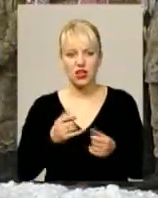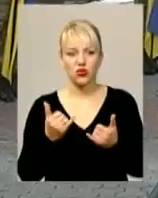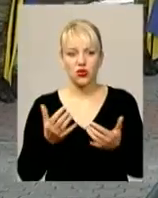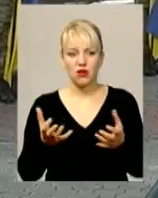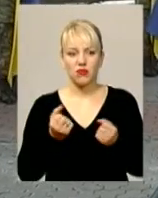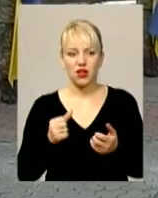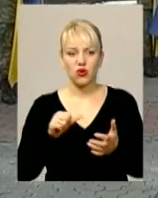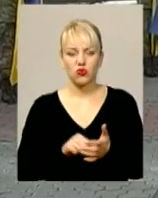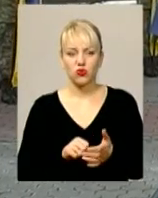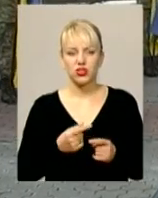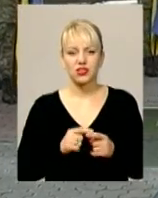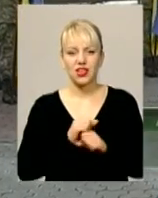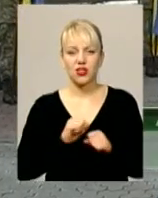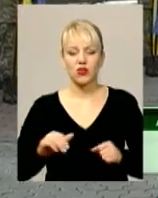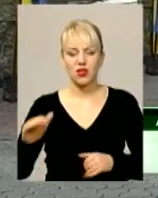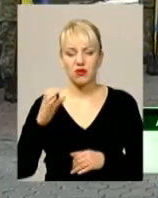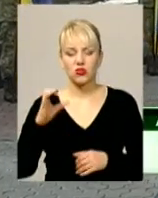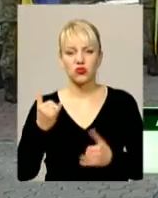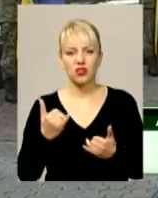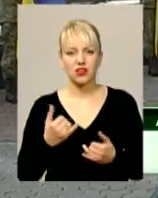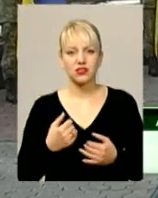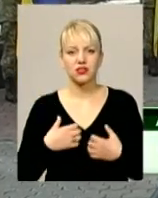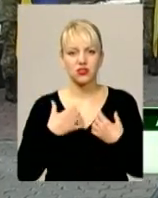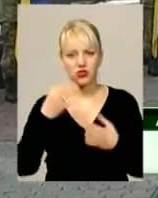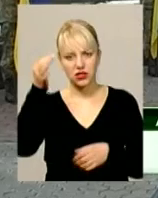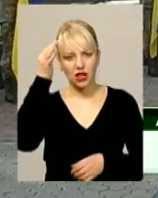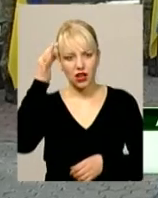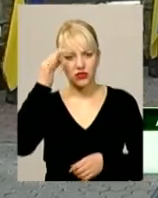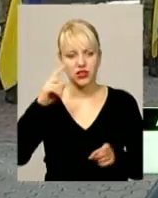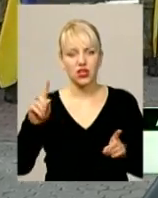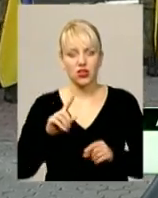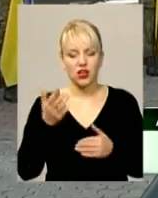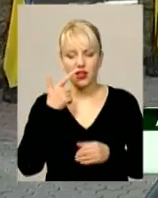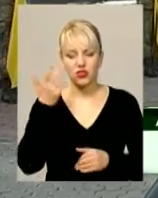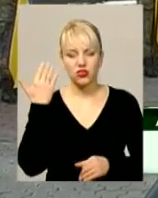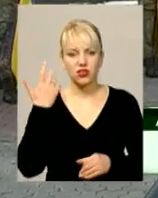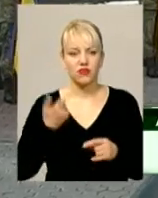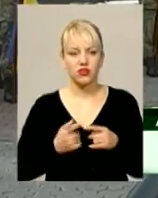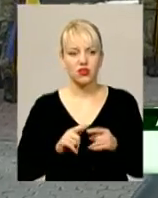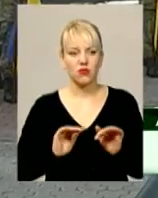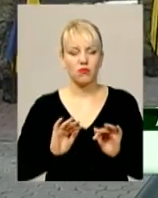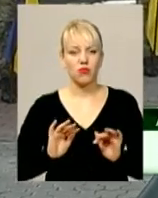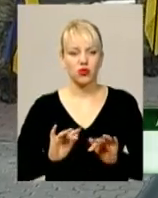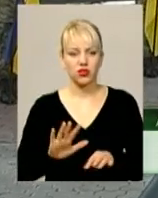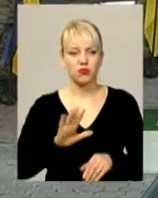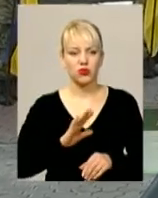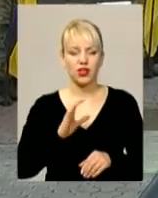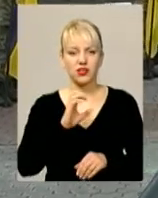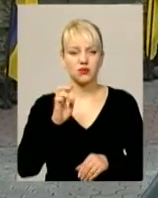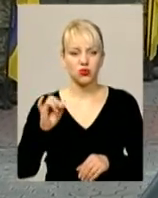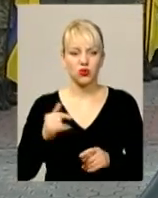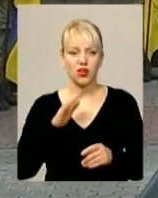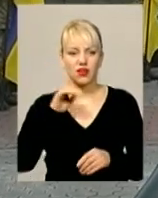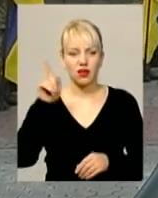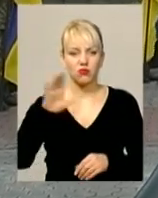сотні. Звичайно, так трошки дико згадувати, тому що, наче нещодавно ось ці події біля СБУ, там були наші друзі, наші